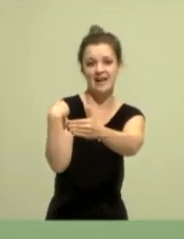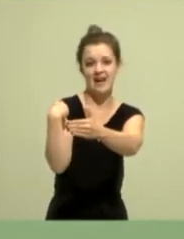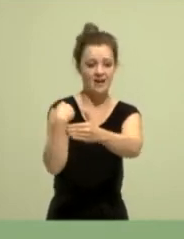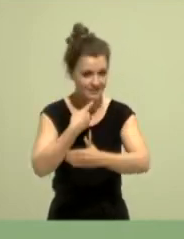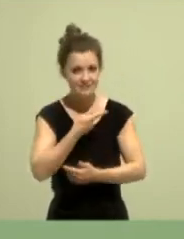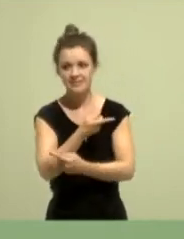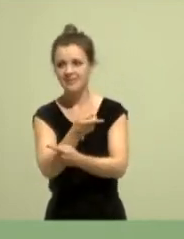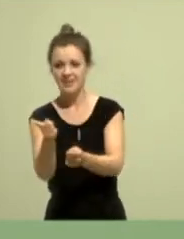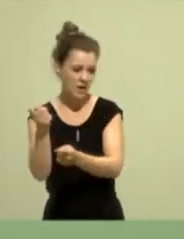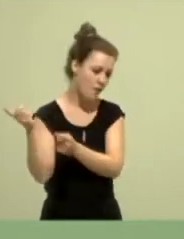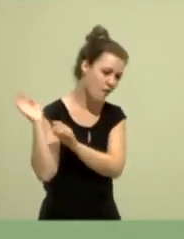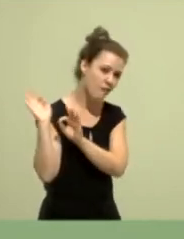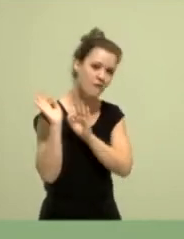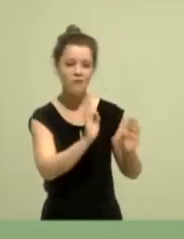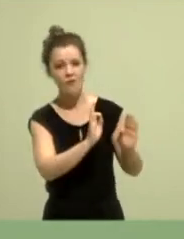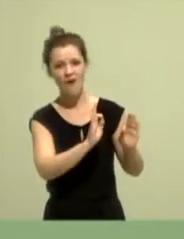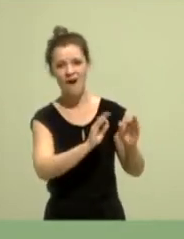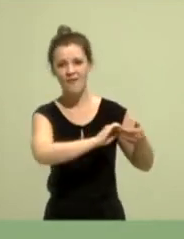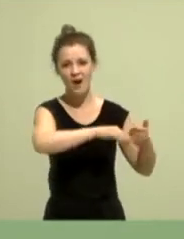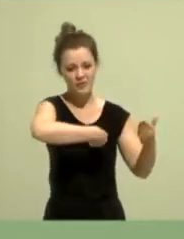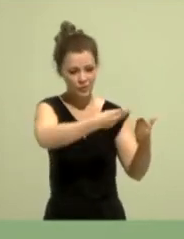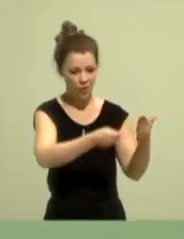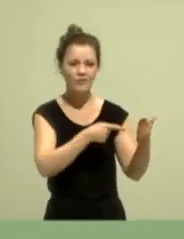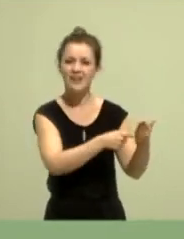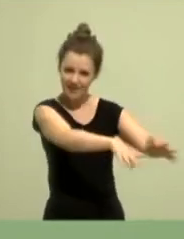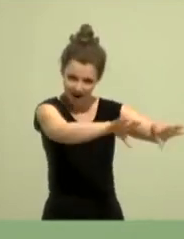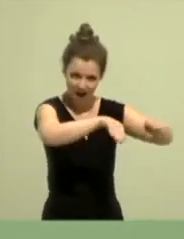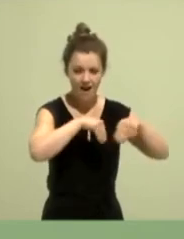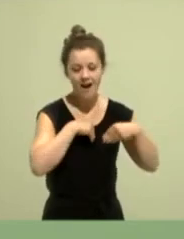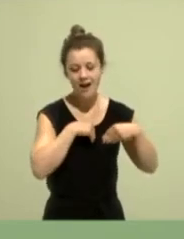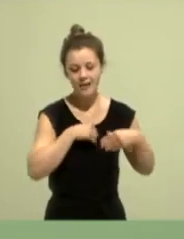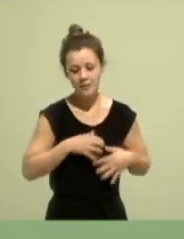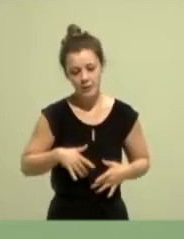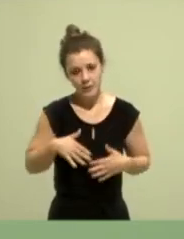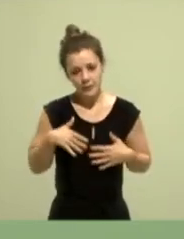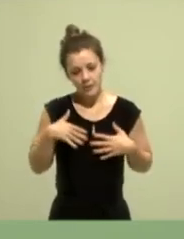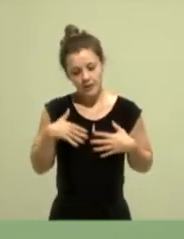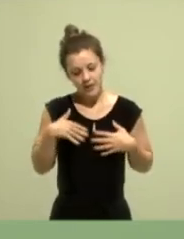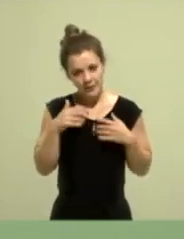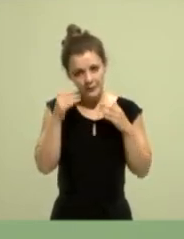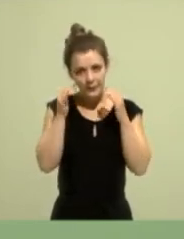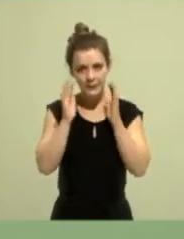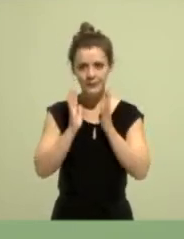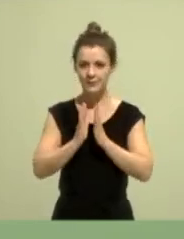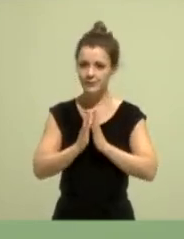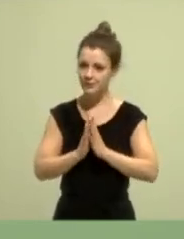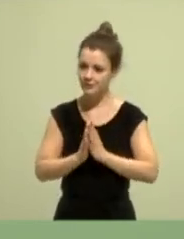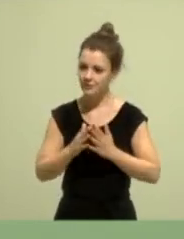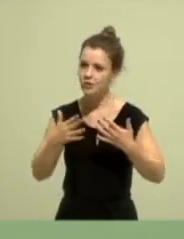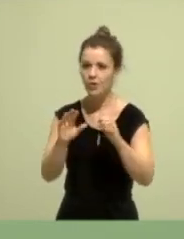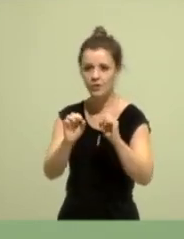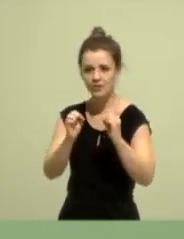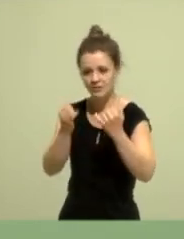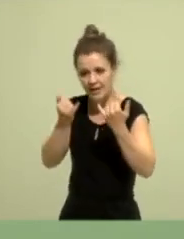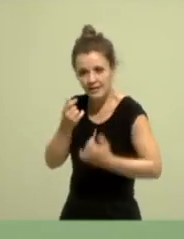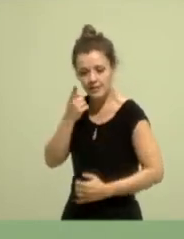Zustimmung zu diesem Koalitionsvertrag. Es ist eine wirklich sehr emotionale Situation, in